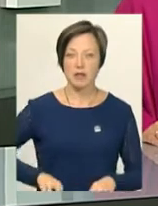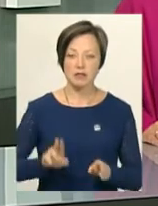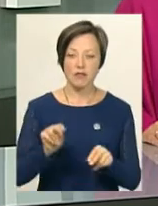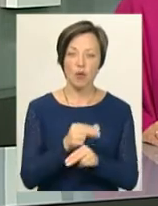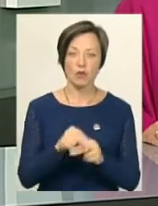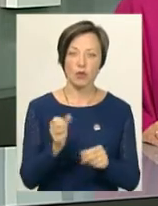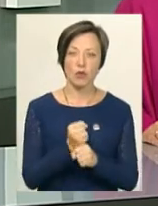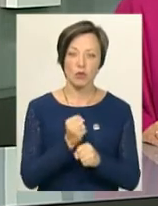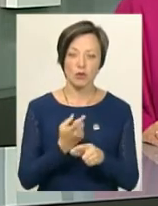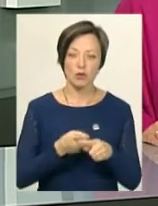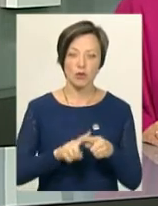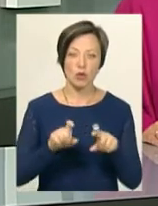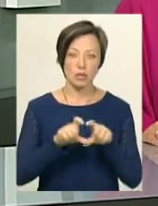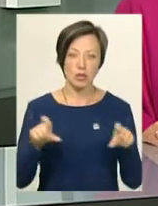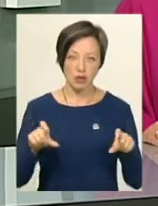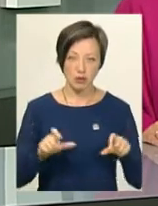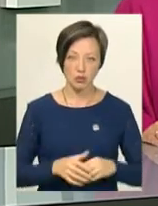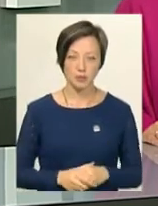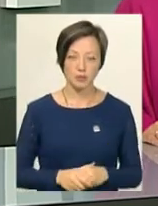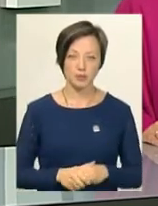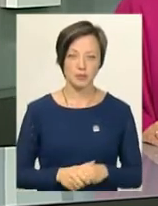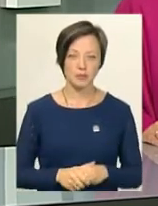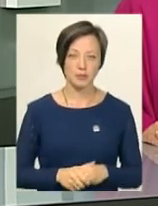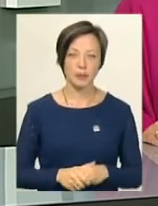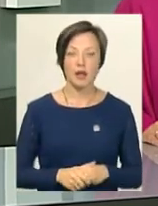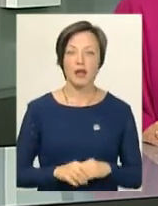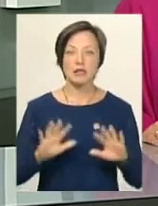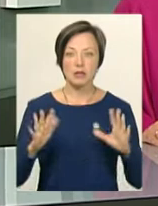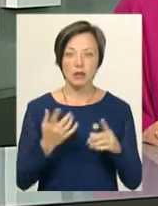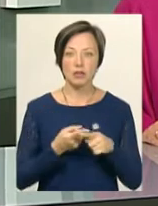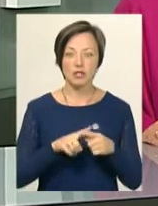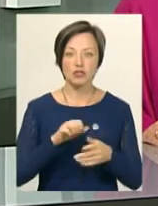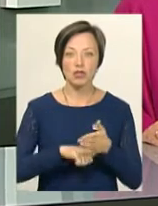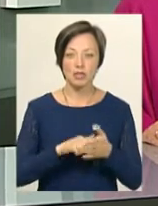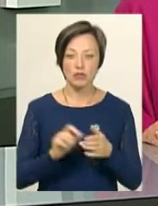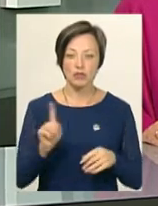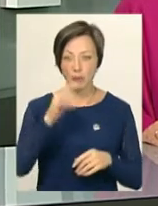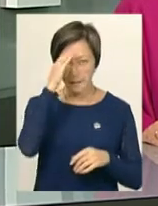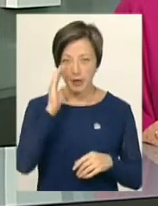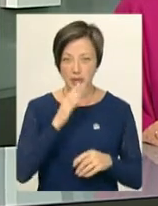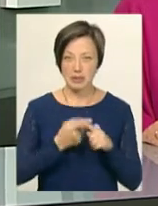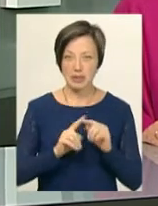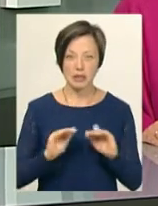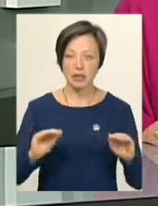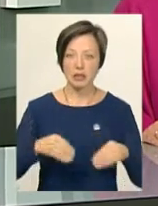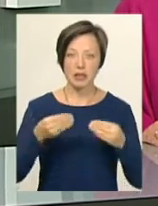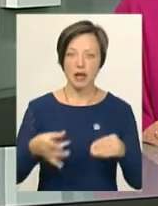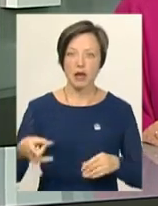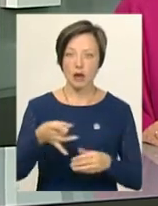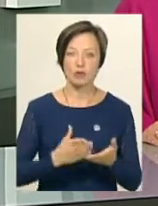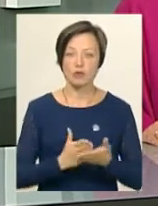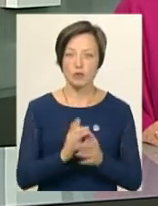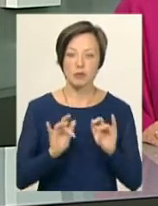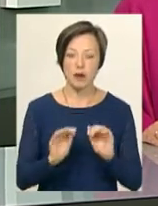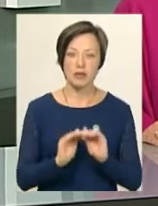виховної роботи цього навчального закладу Оксана Косінська. Сталося це через те, що батьки цих школярів не надали районній службі у